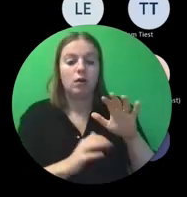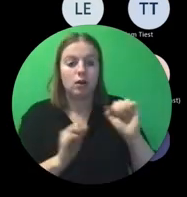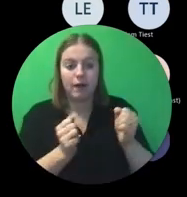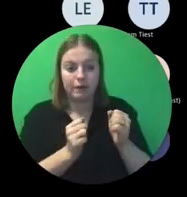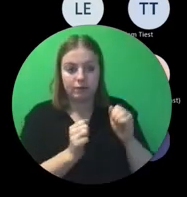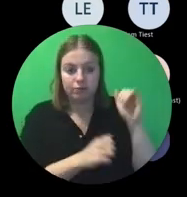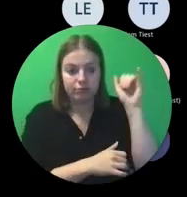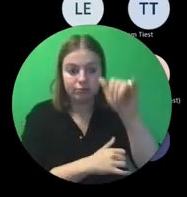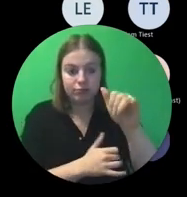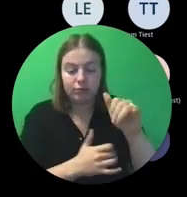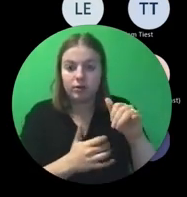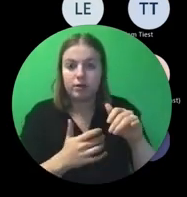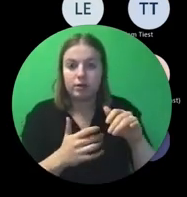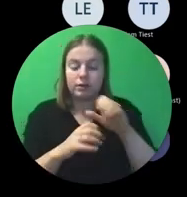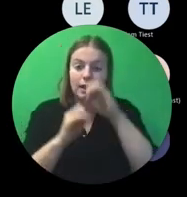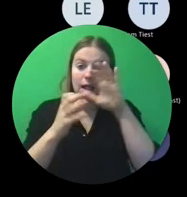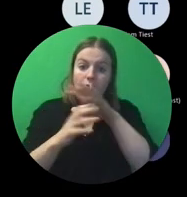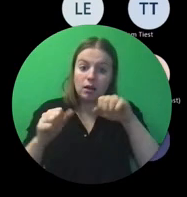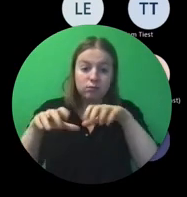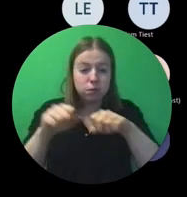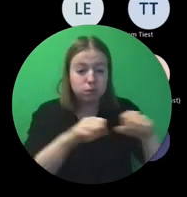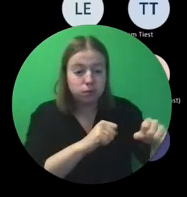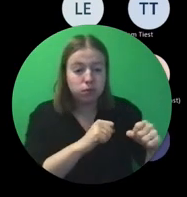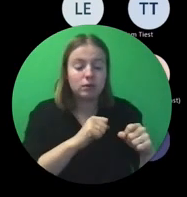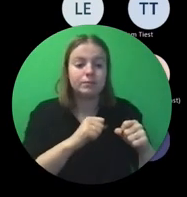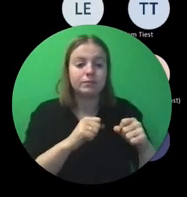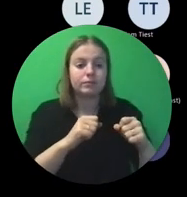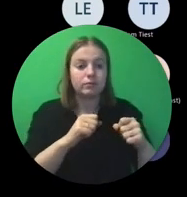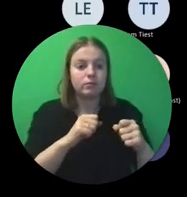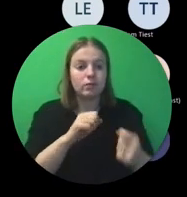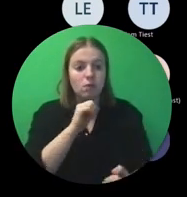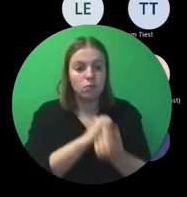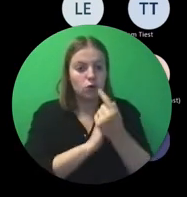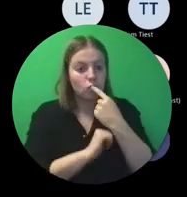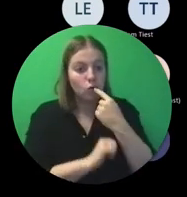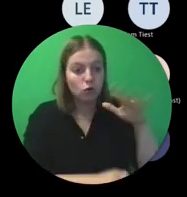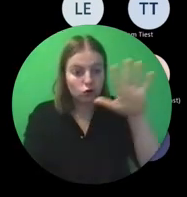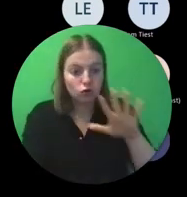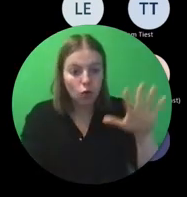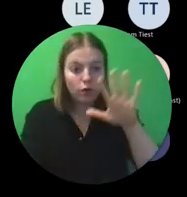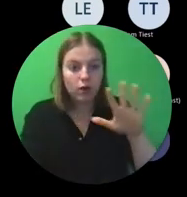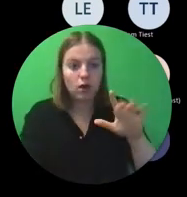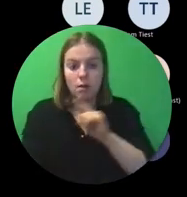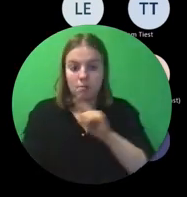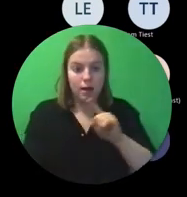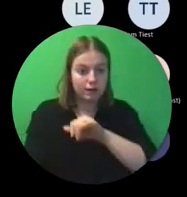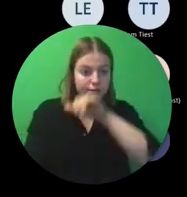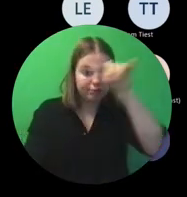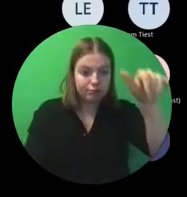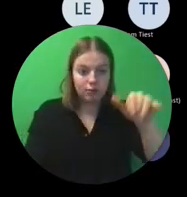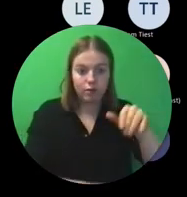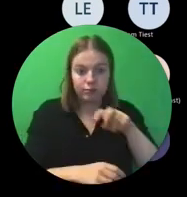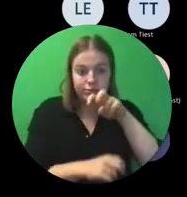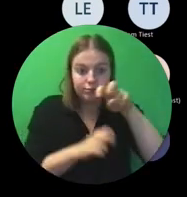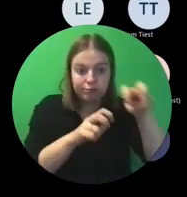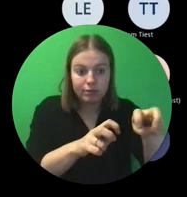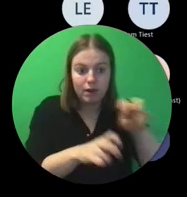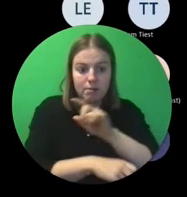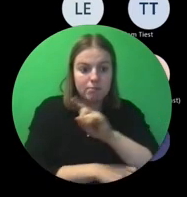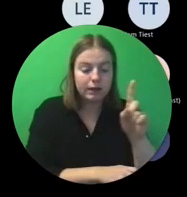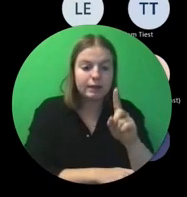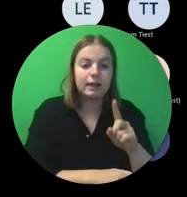Stel, alles in die kannen en kruiken, alles is geboekt en ineens is het daar rood en het is niet te doen om naar daar te gaan. Ja, goed,